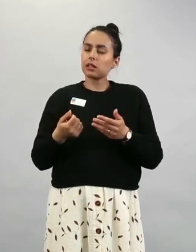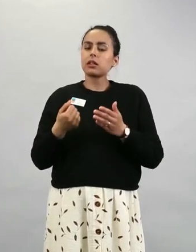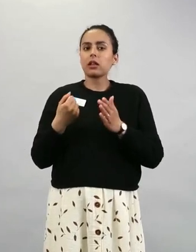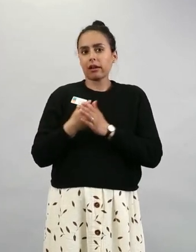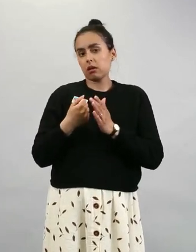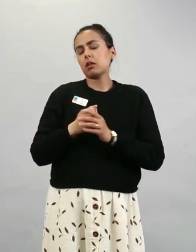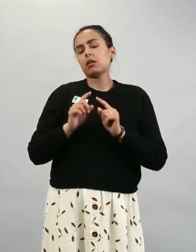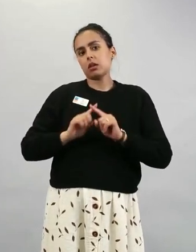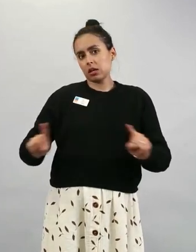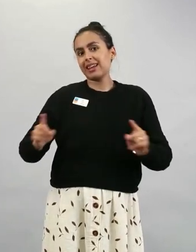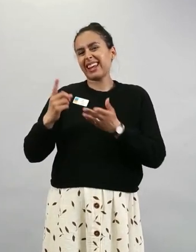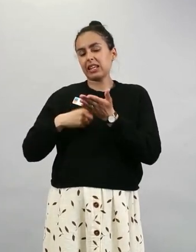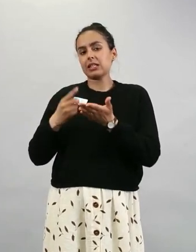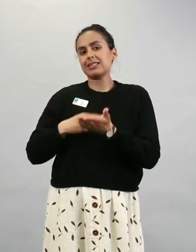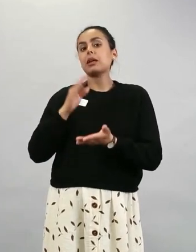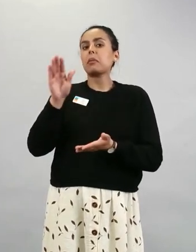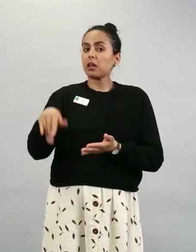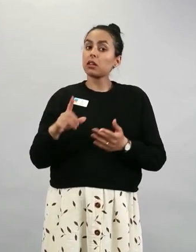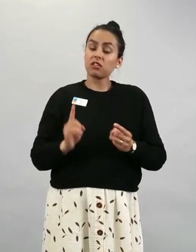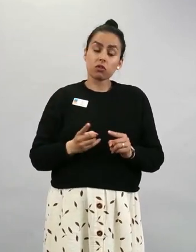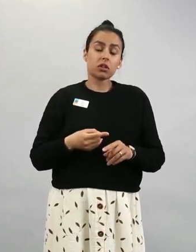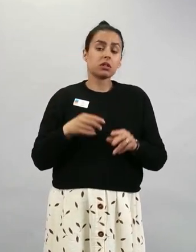heti hakeutua testiin silloinkin.